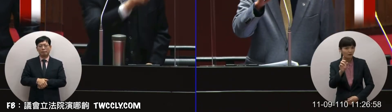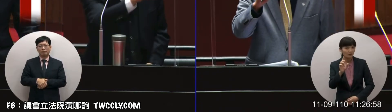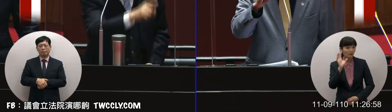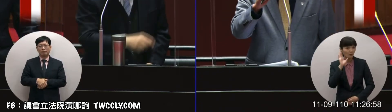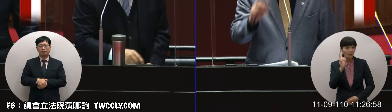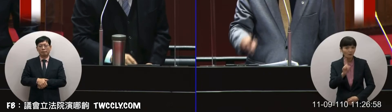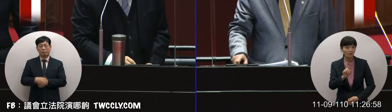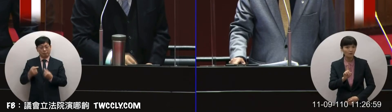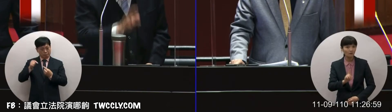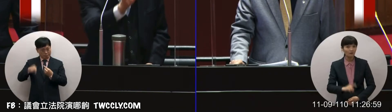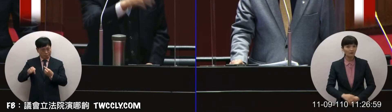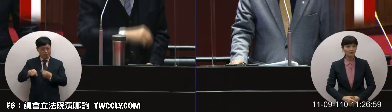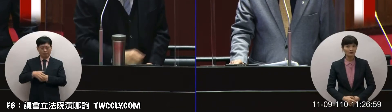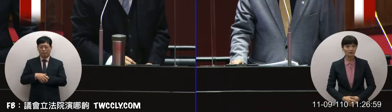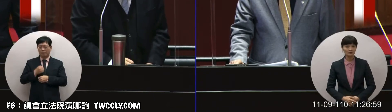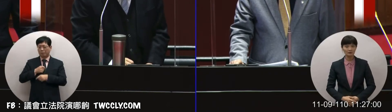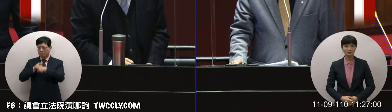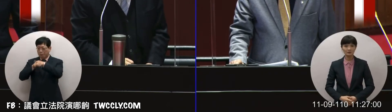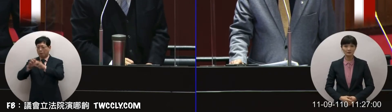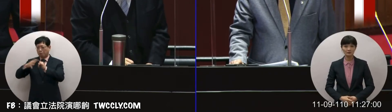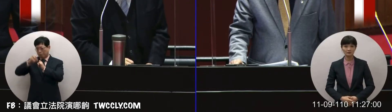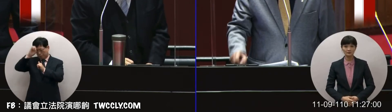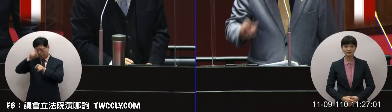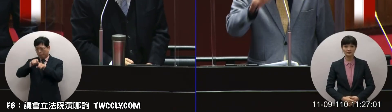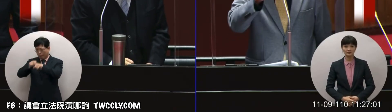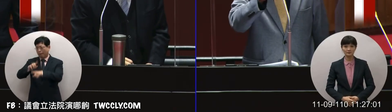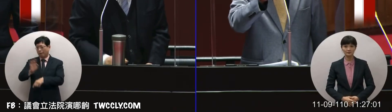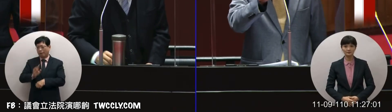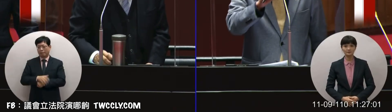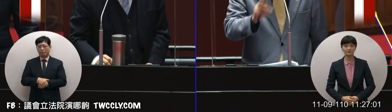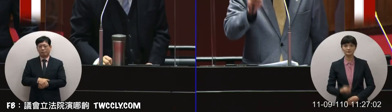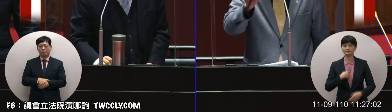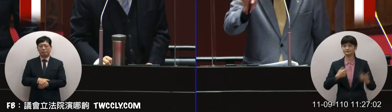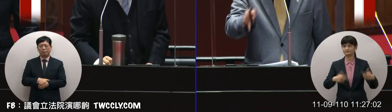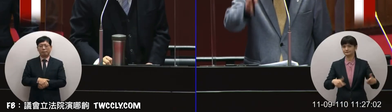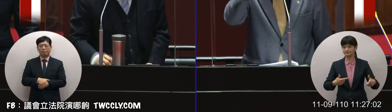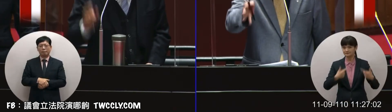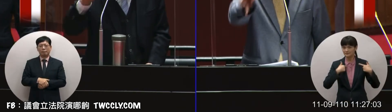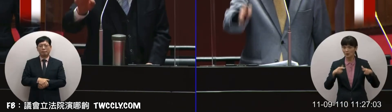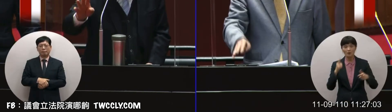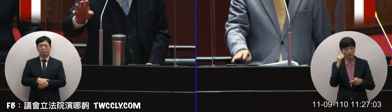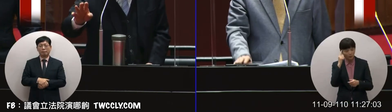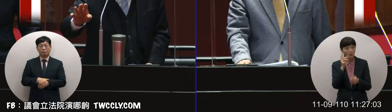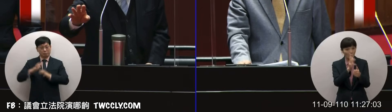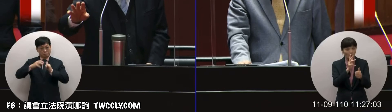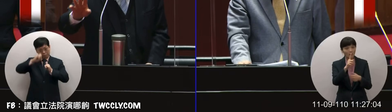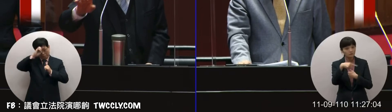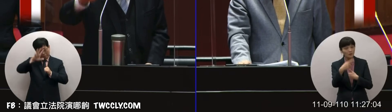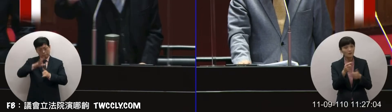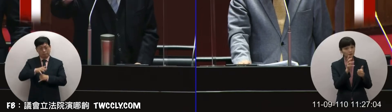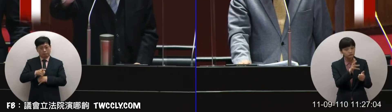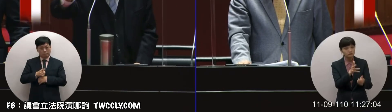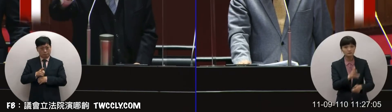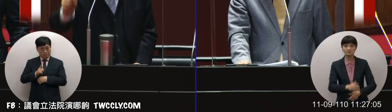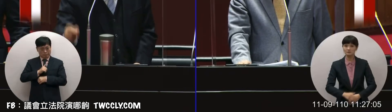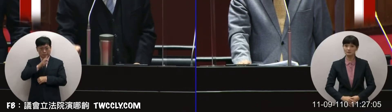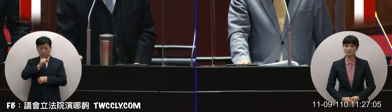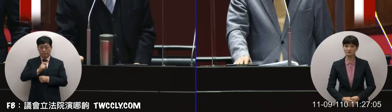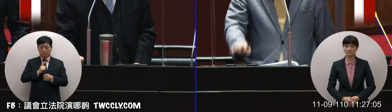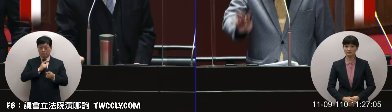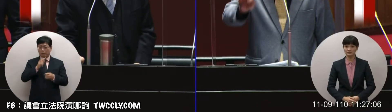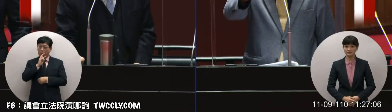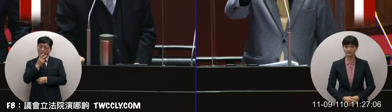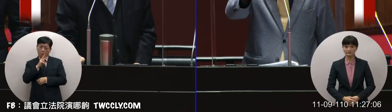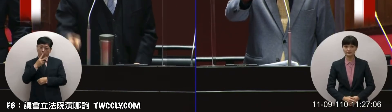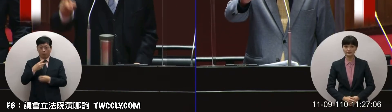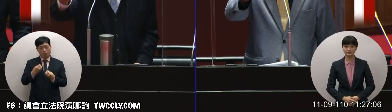你這個啦不要對國民黨走我不是啦 我是請教我把事件李清他自己就變